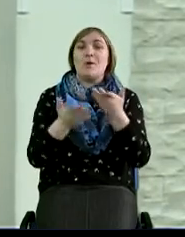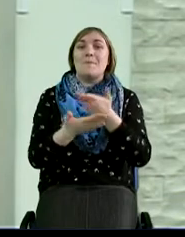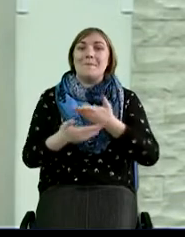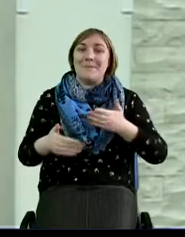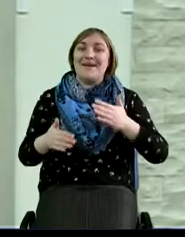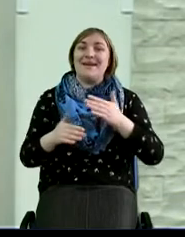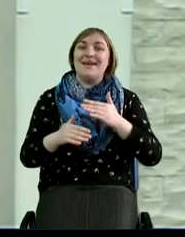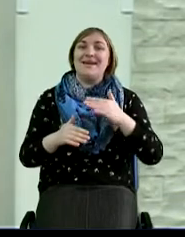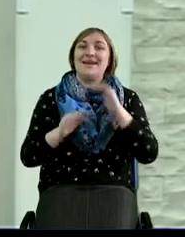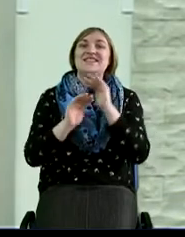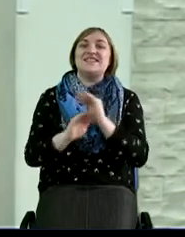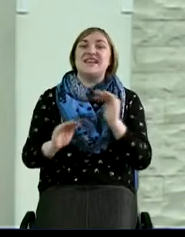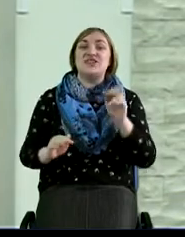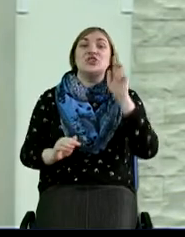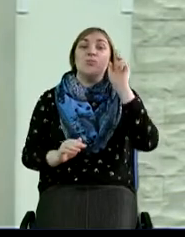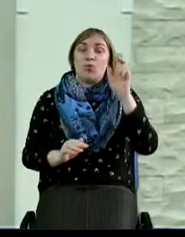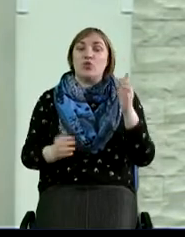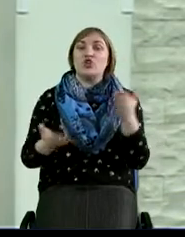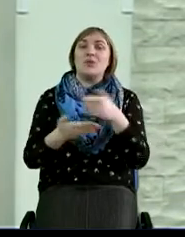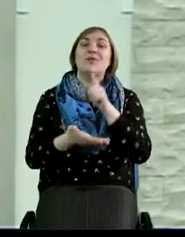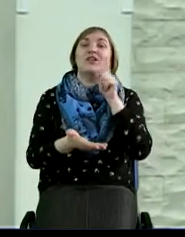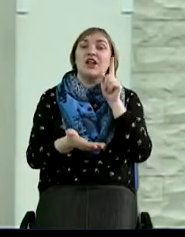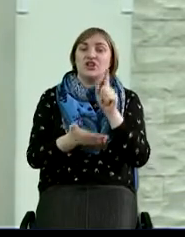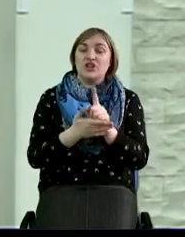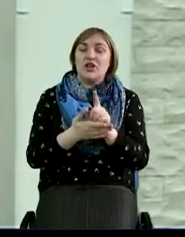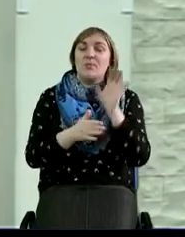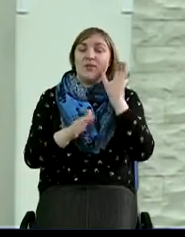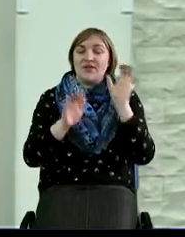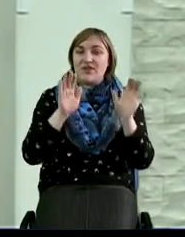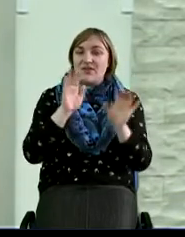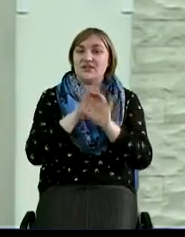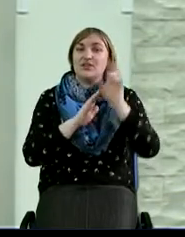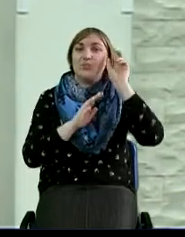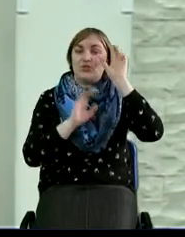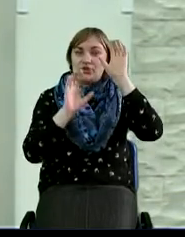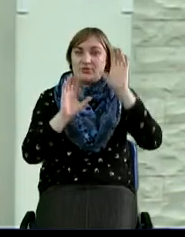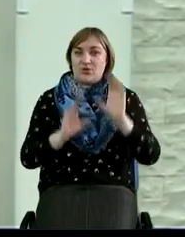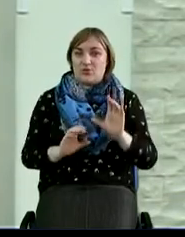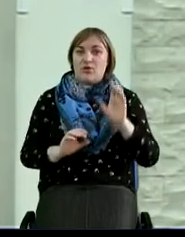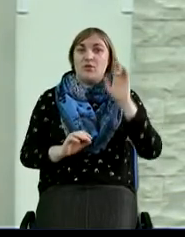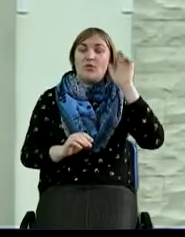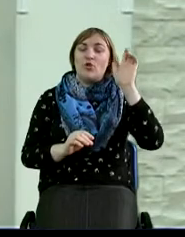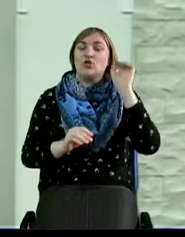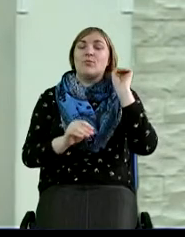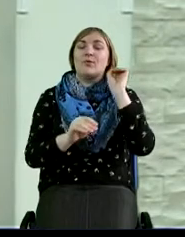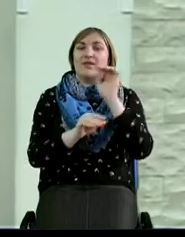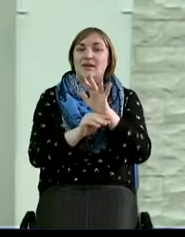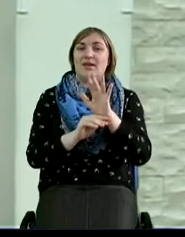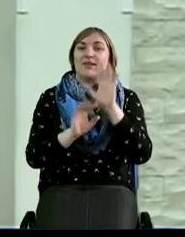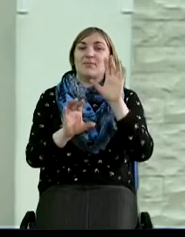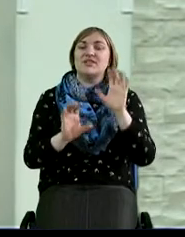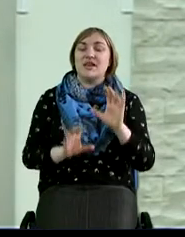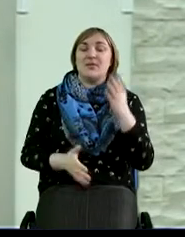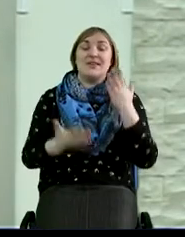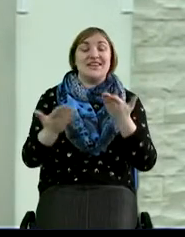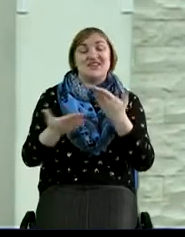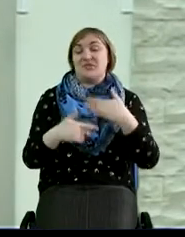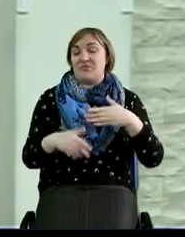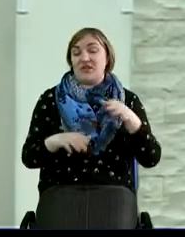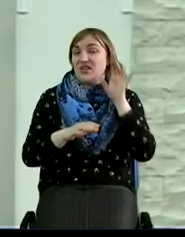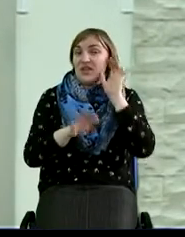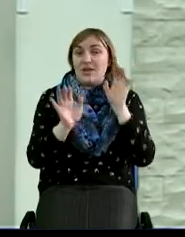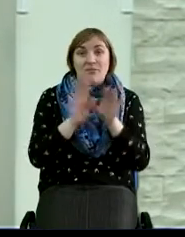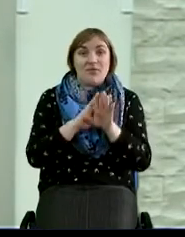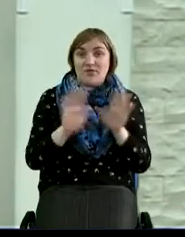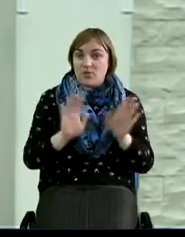очередь должны повиноваться Божьему закону, Божьим повелениям, Божьим заповедям. И если мы не повинуемся